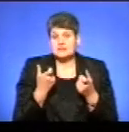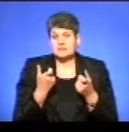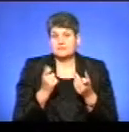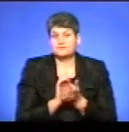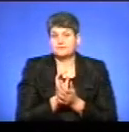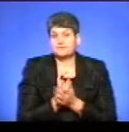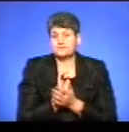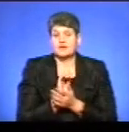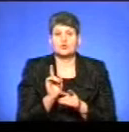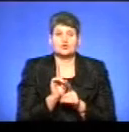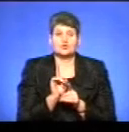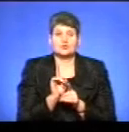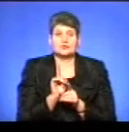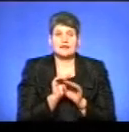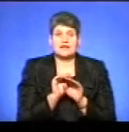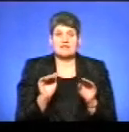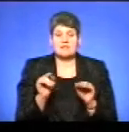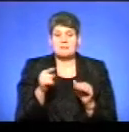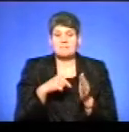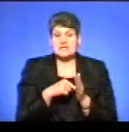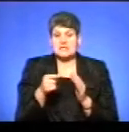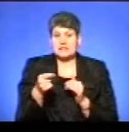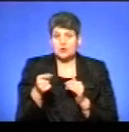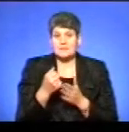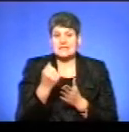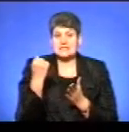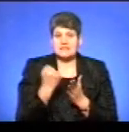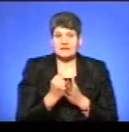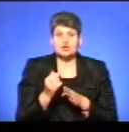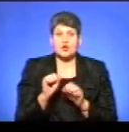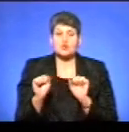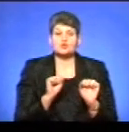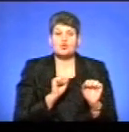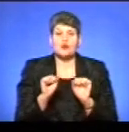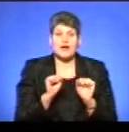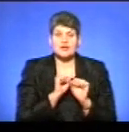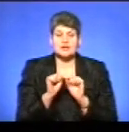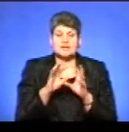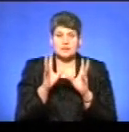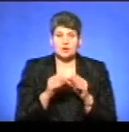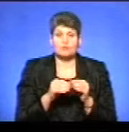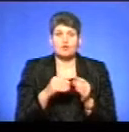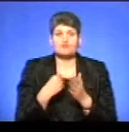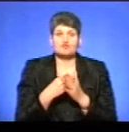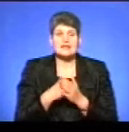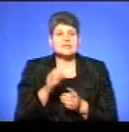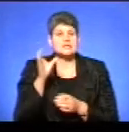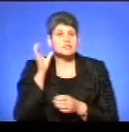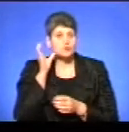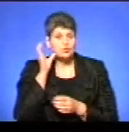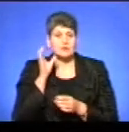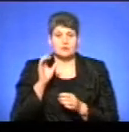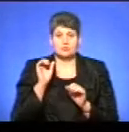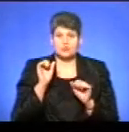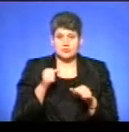інформації, що на рівні міста Тернополя затверджено розпорядження загалом про бюджетні слухання. І очевидно,